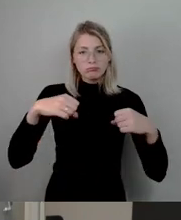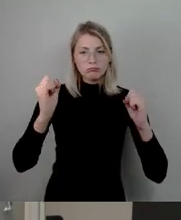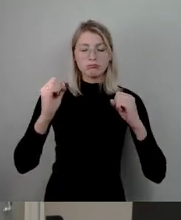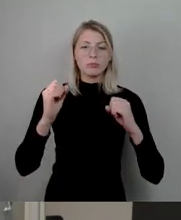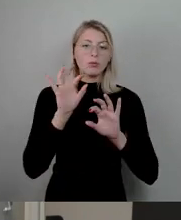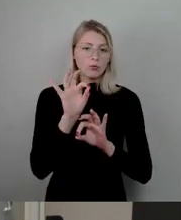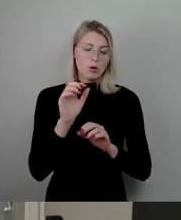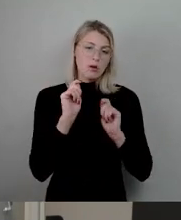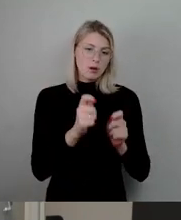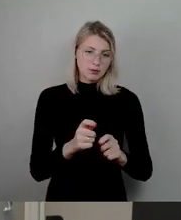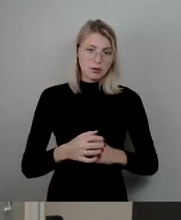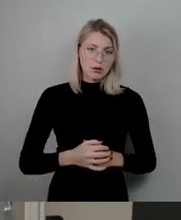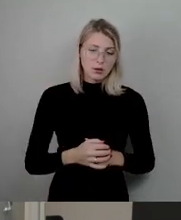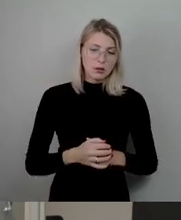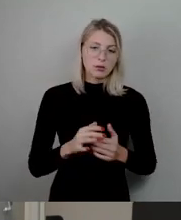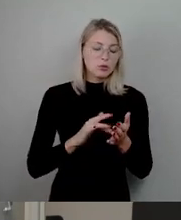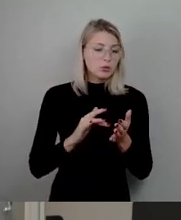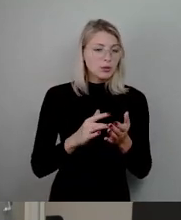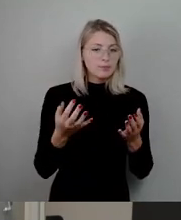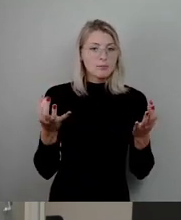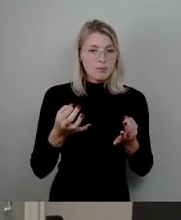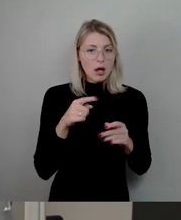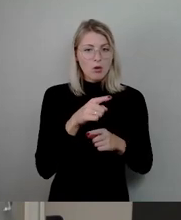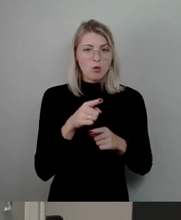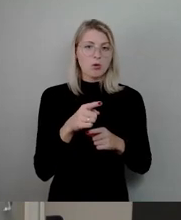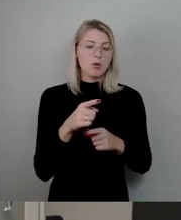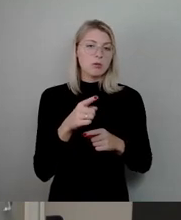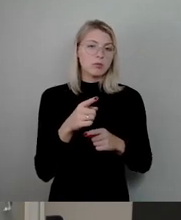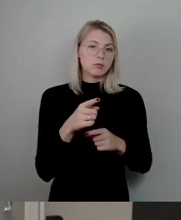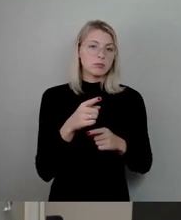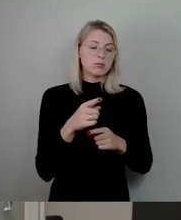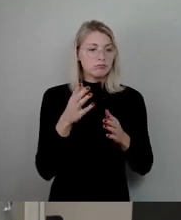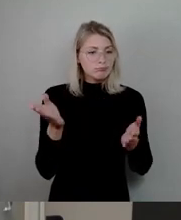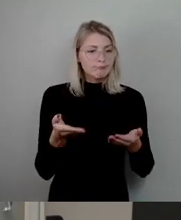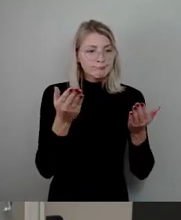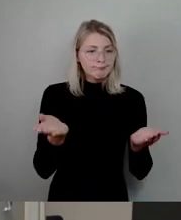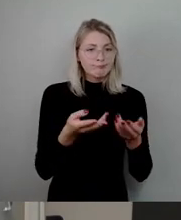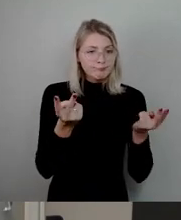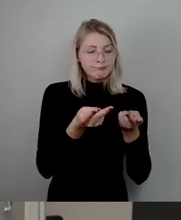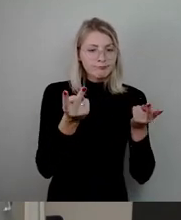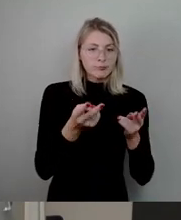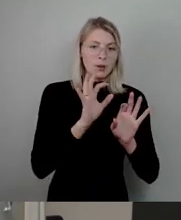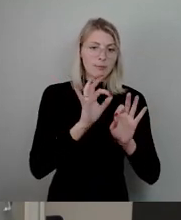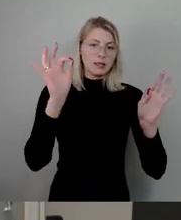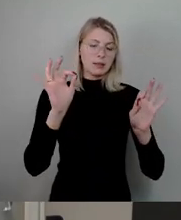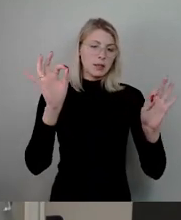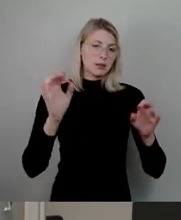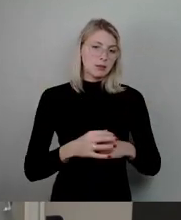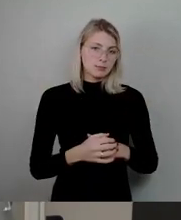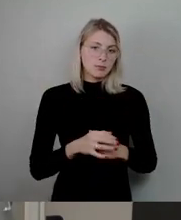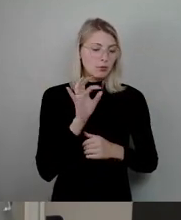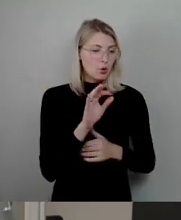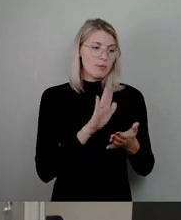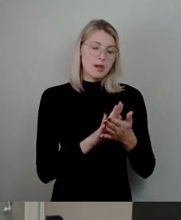Antrag, damit wir die Weichen in die richtige Richtung stellen können für den Erhalt dieses